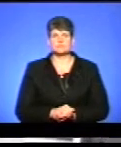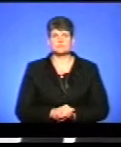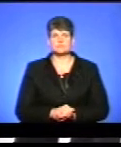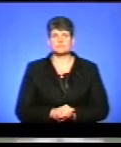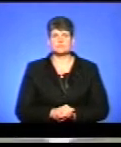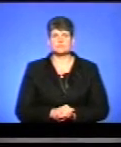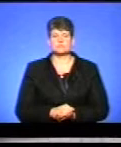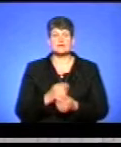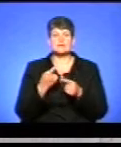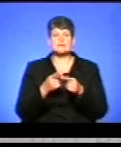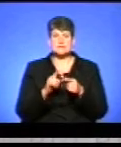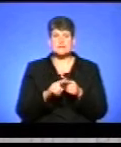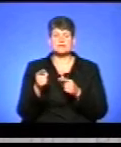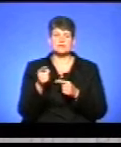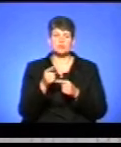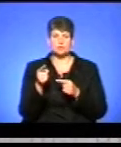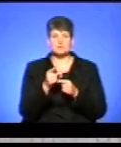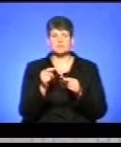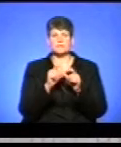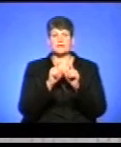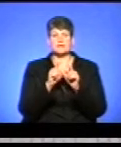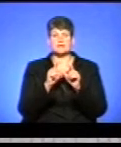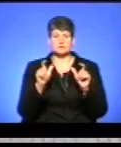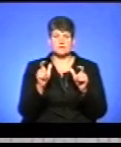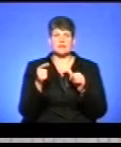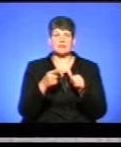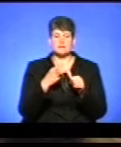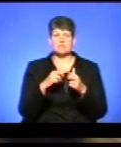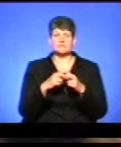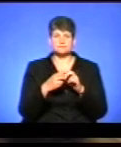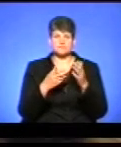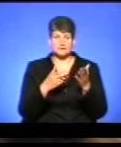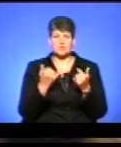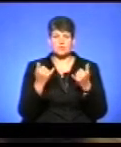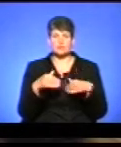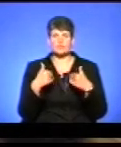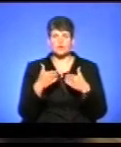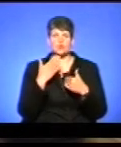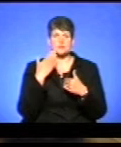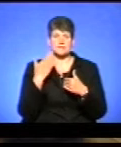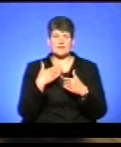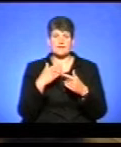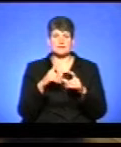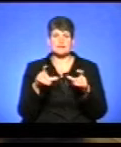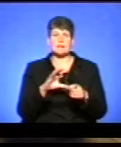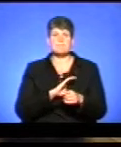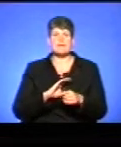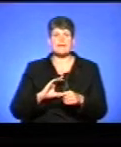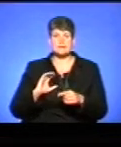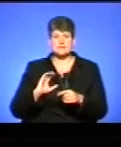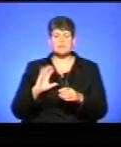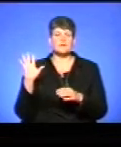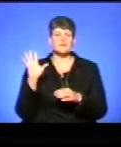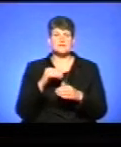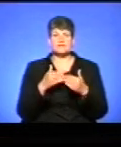Це Тернопільська Українська гімназія імені Івана Франка. Сьогодні тут видають останні атестати медалістам. Усі